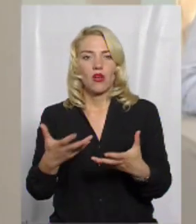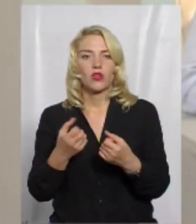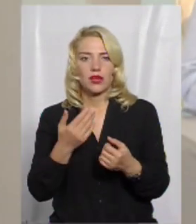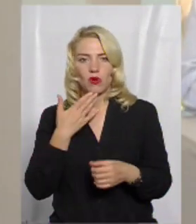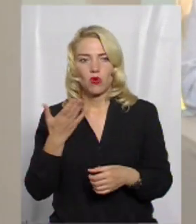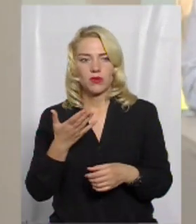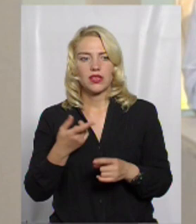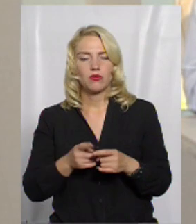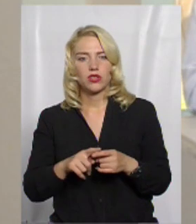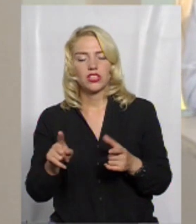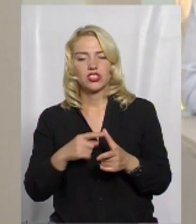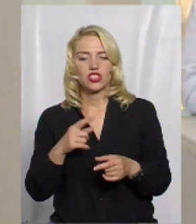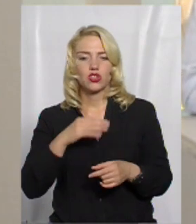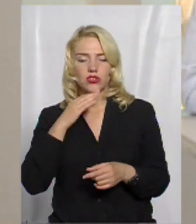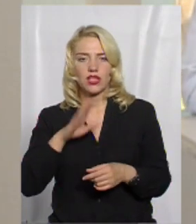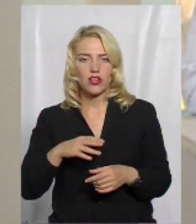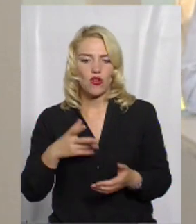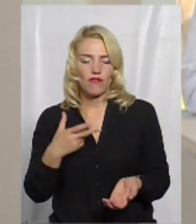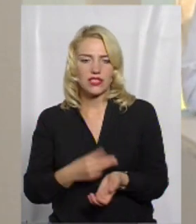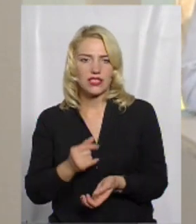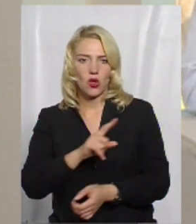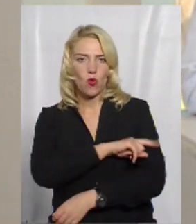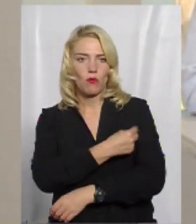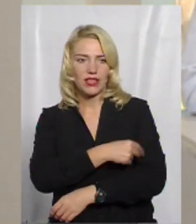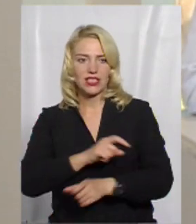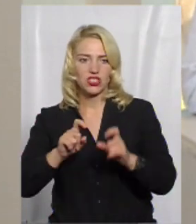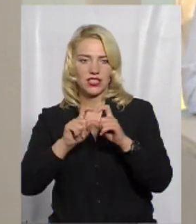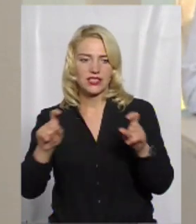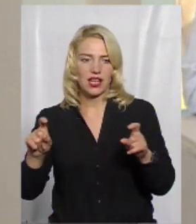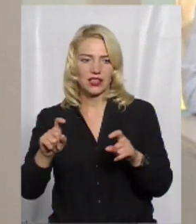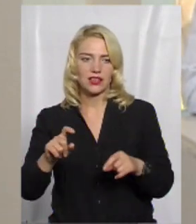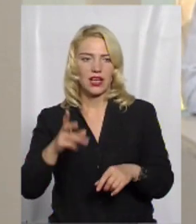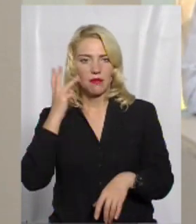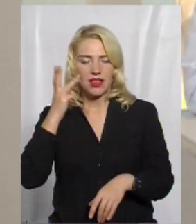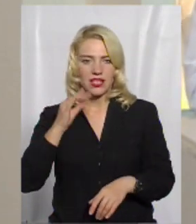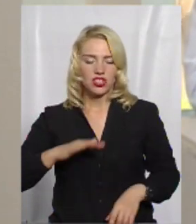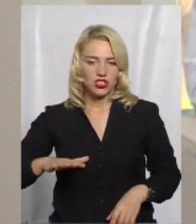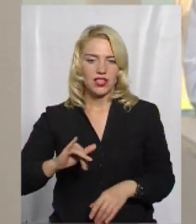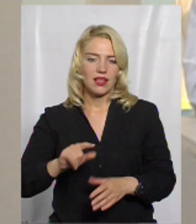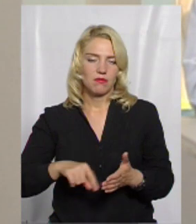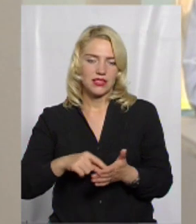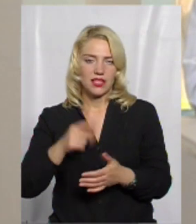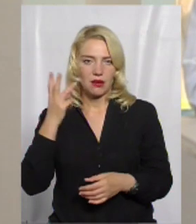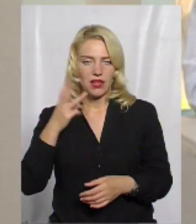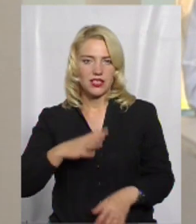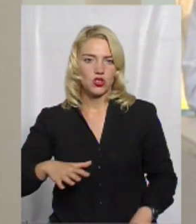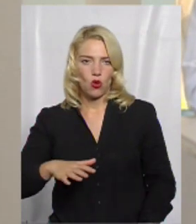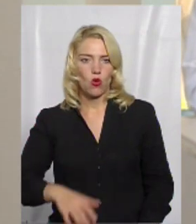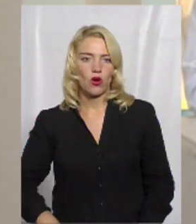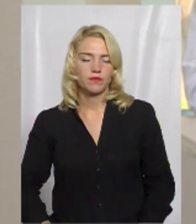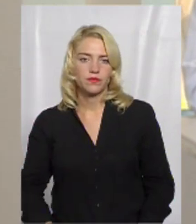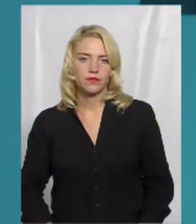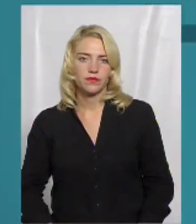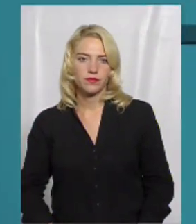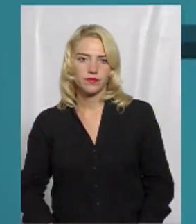коментар про те, чи достатньо вакцини у медичних закладах Хмельниччини і міста Хмельницького. Давайте подивимося.